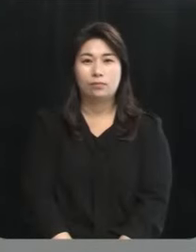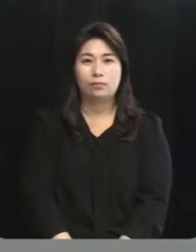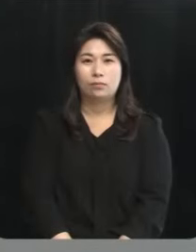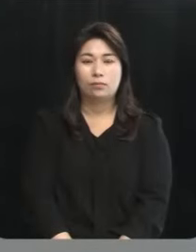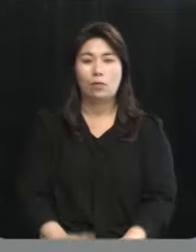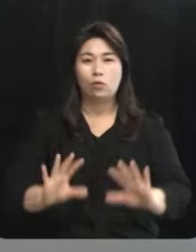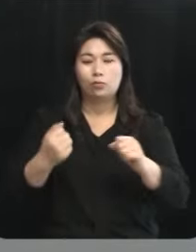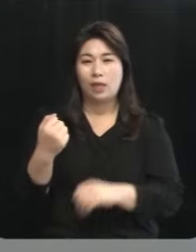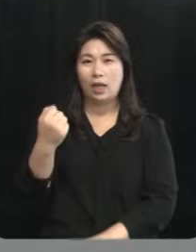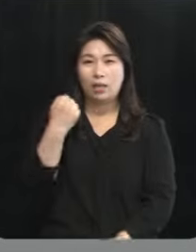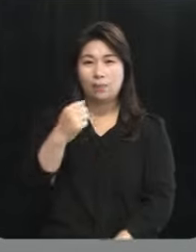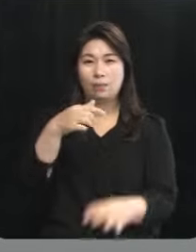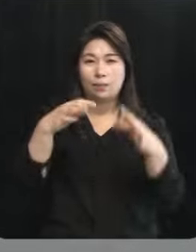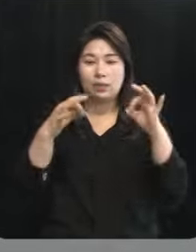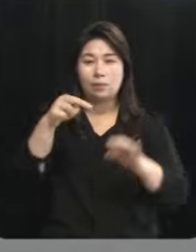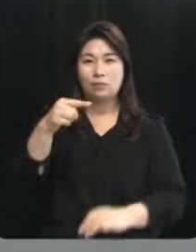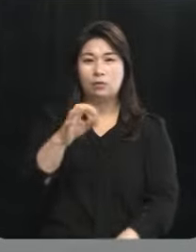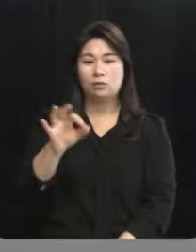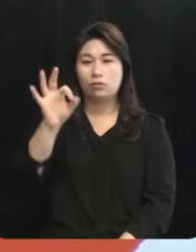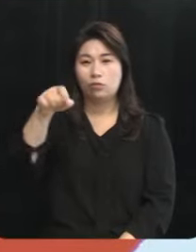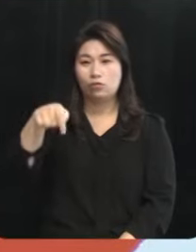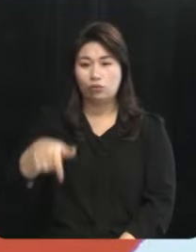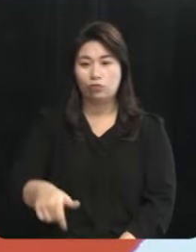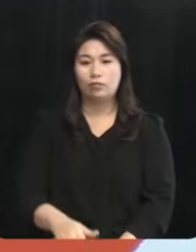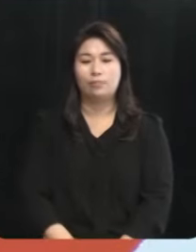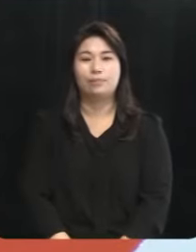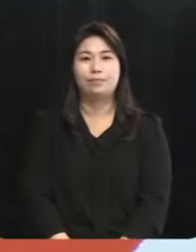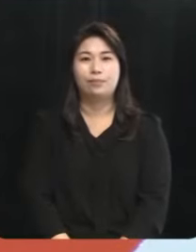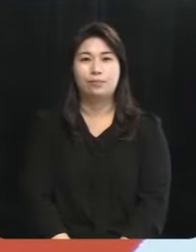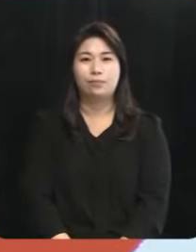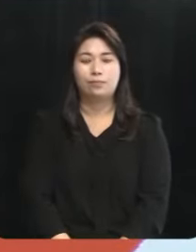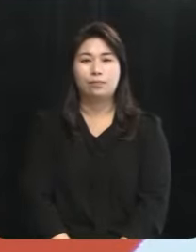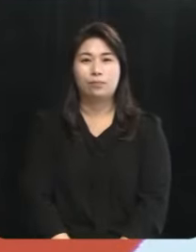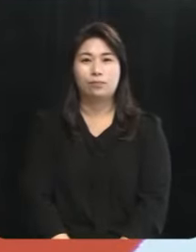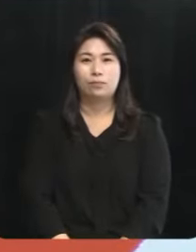국민의힘 김승욱 후보입니다 안녕하십니까